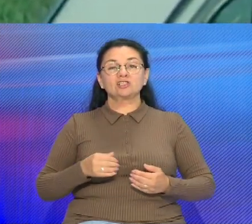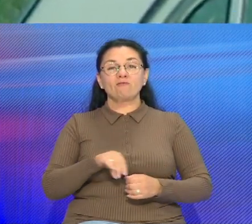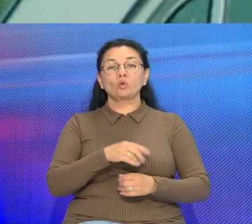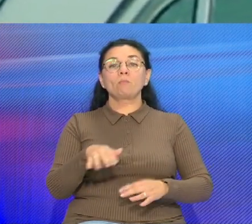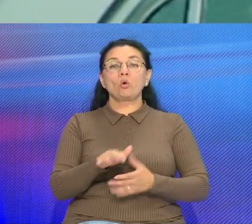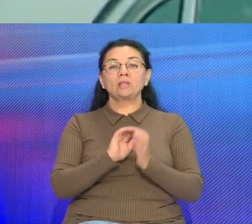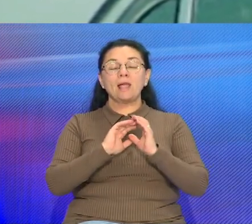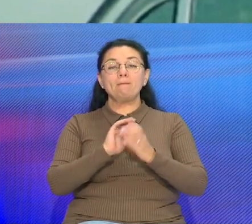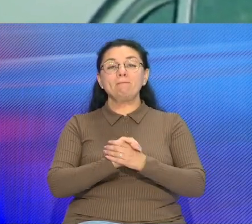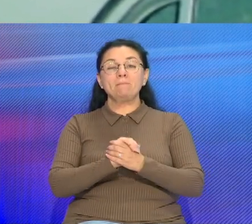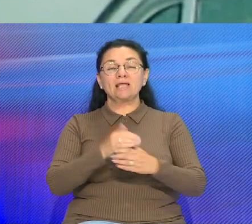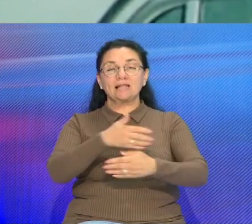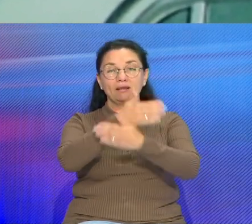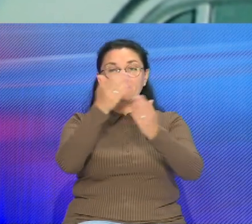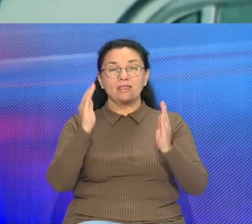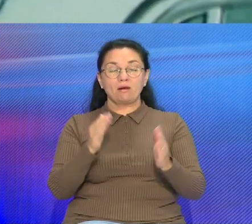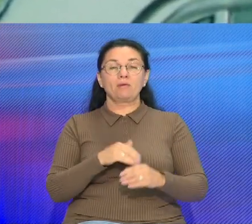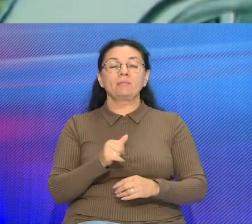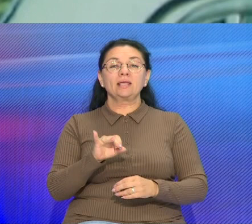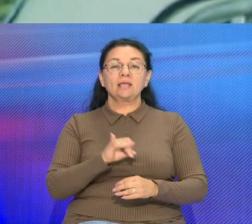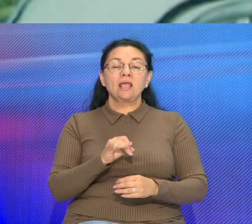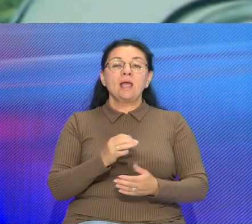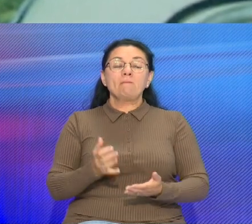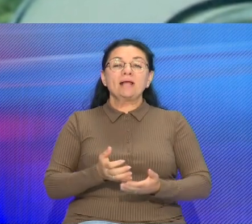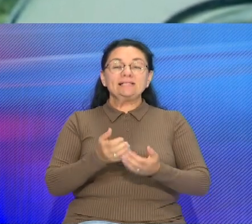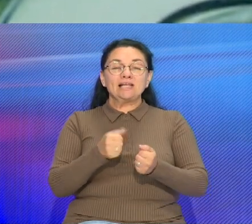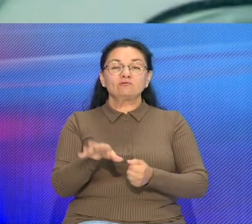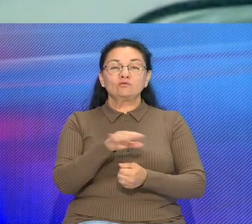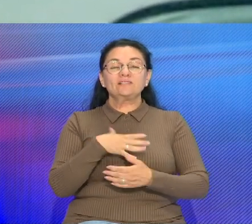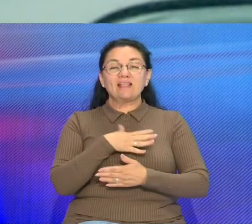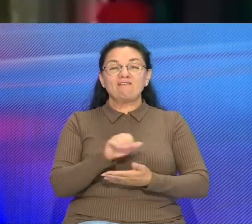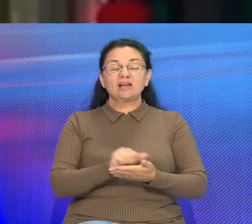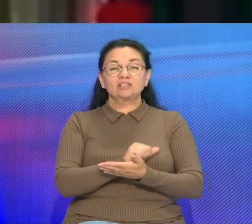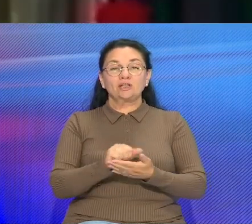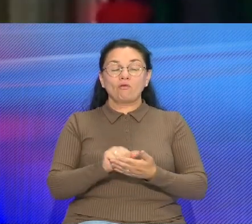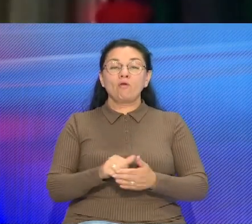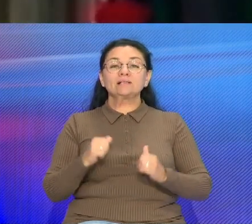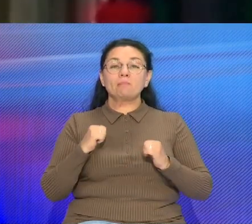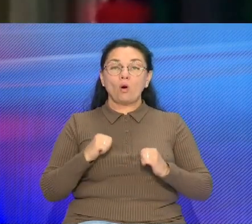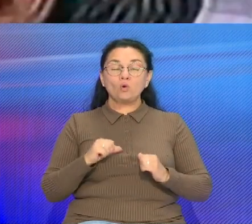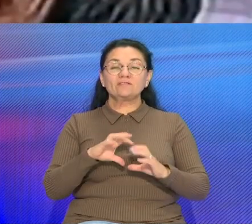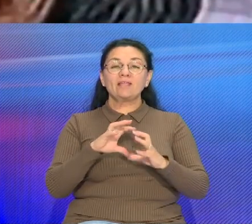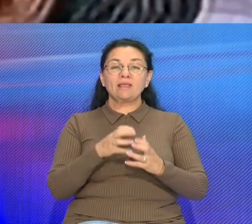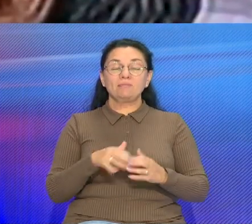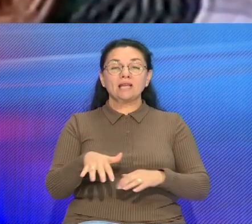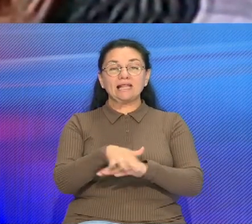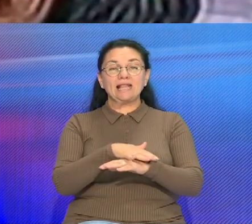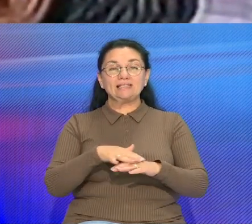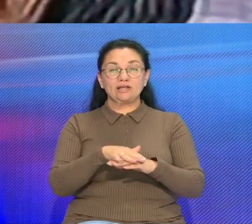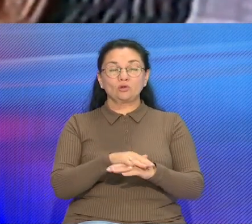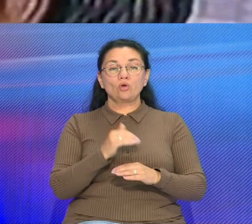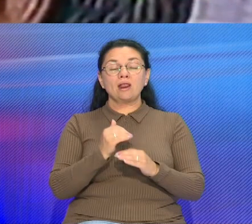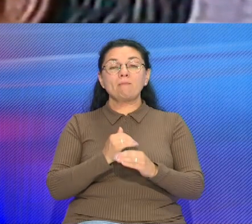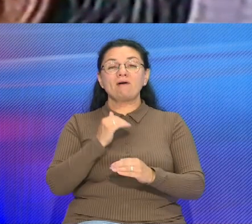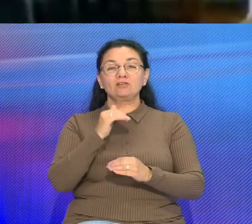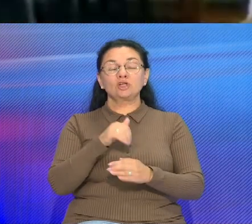декреты и иншие державные документы прымаются выключенно с метой захованием миру и спокою на ее территории, деля повышение